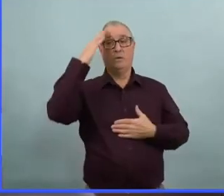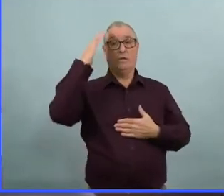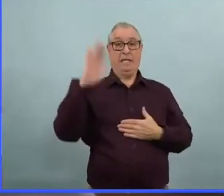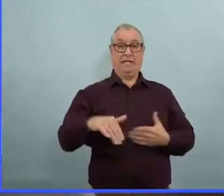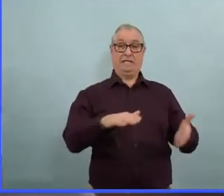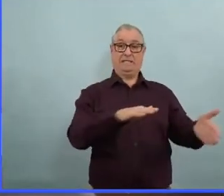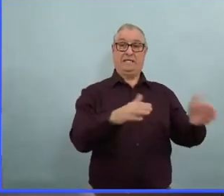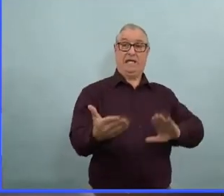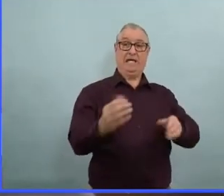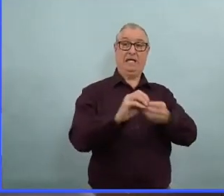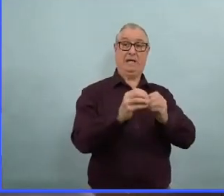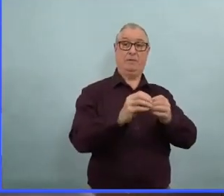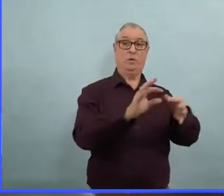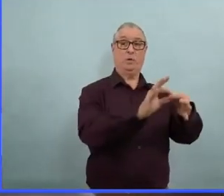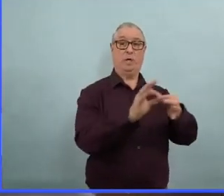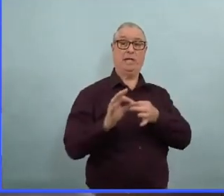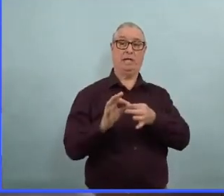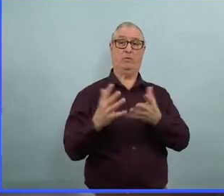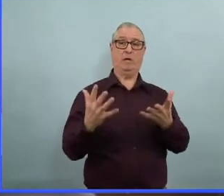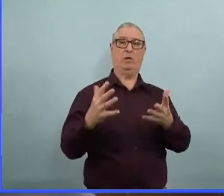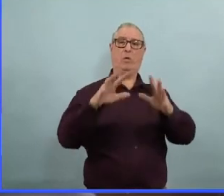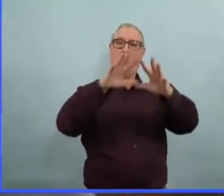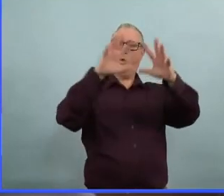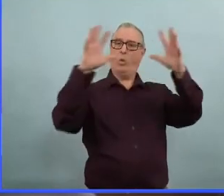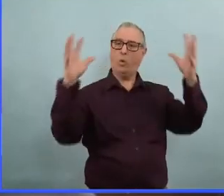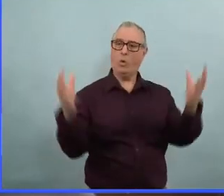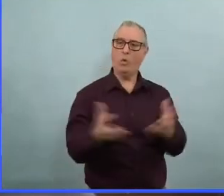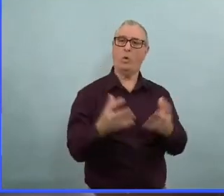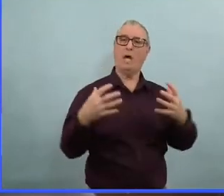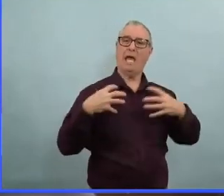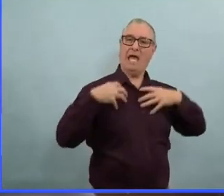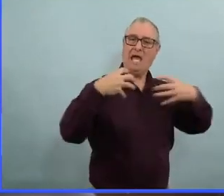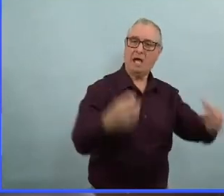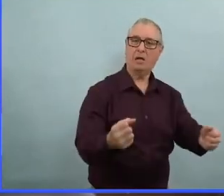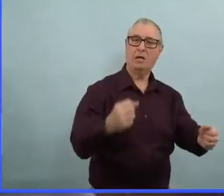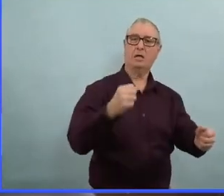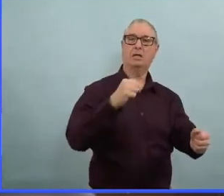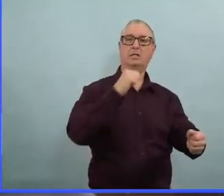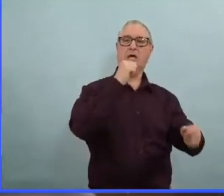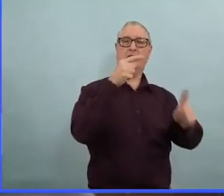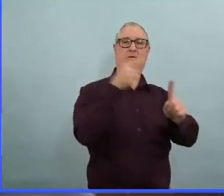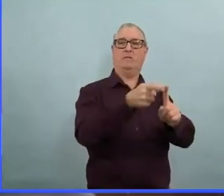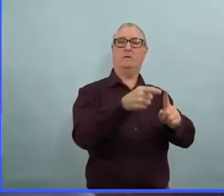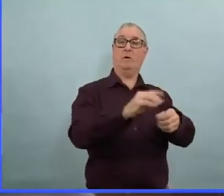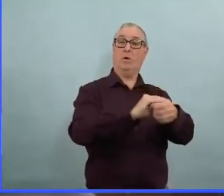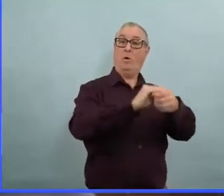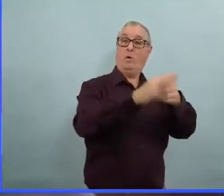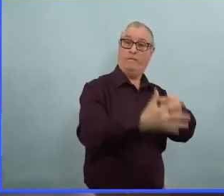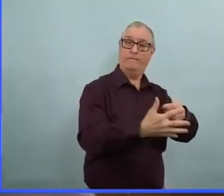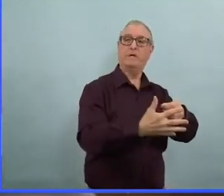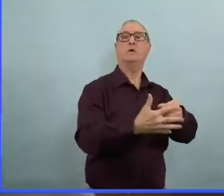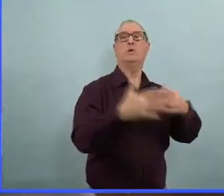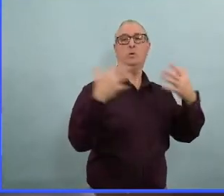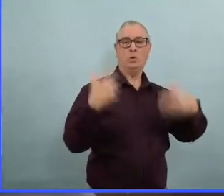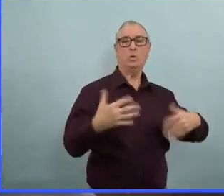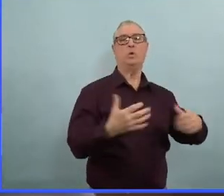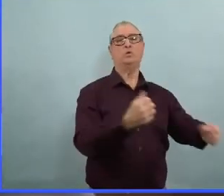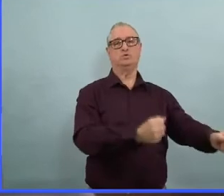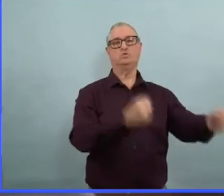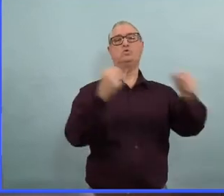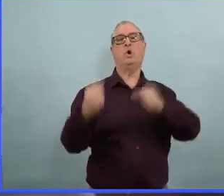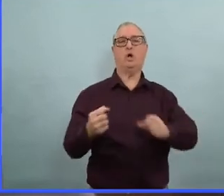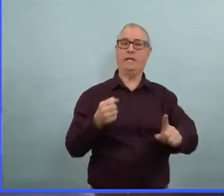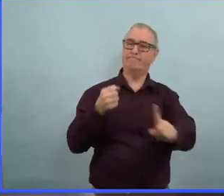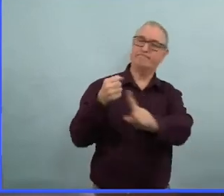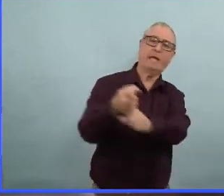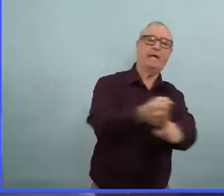dans la santé la COVID c'est un des déterminants de la santé ça a certainement été une priorité très importante dans notre système de soins de